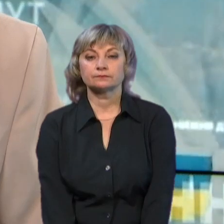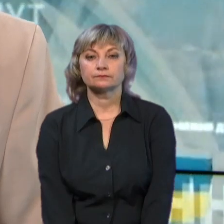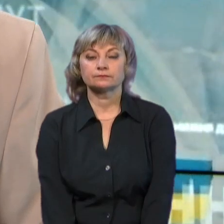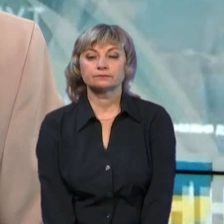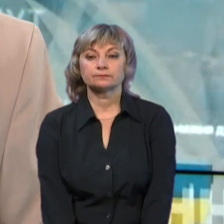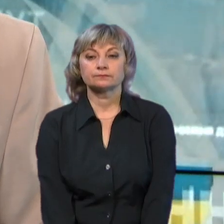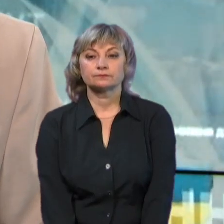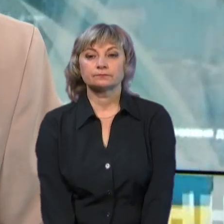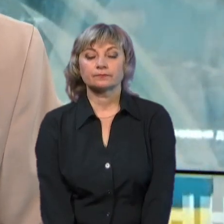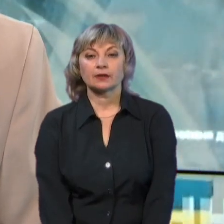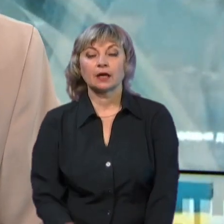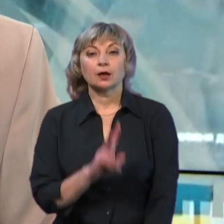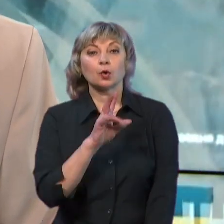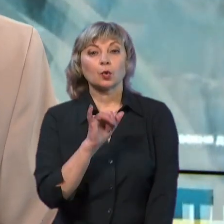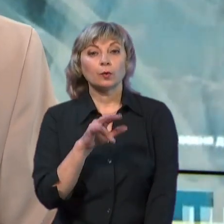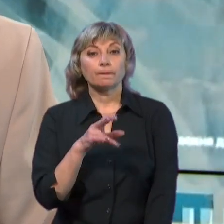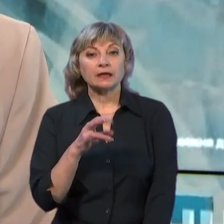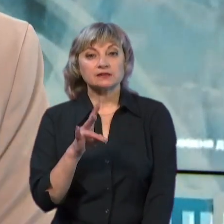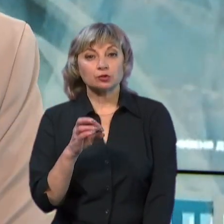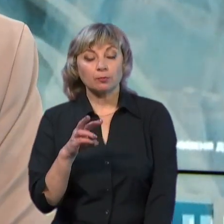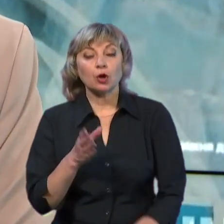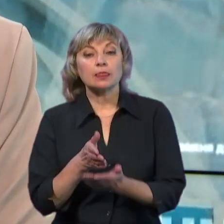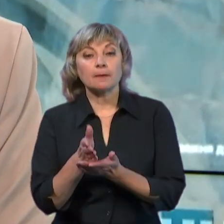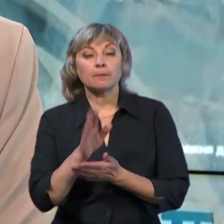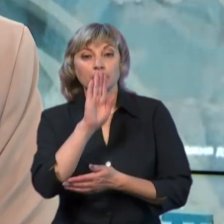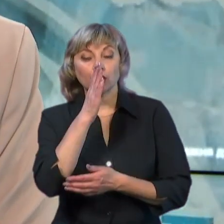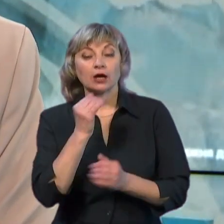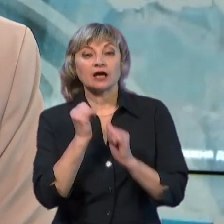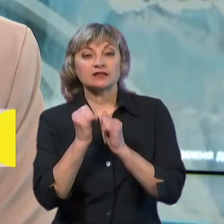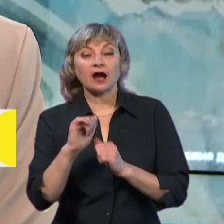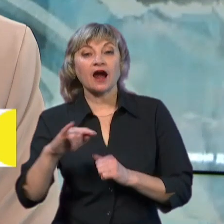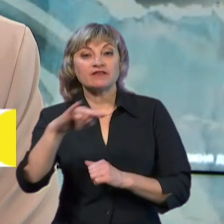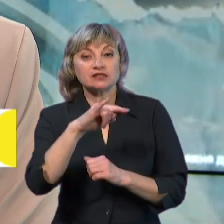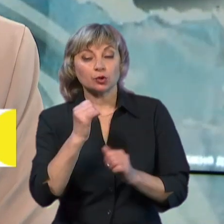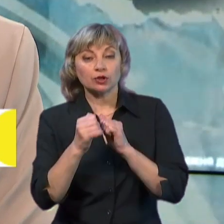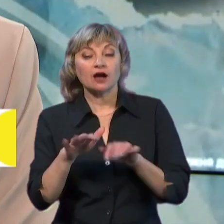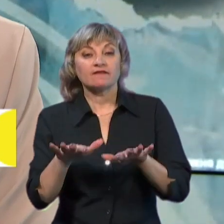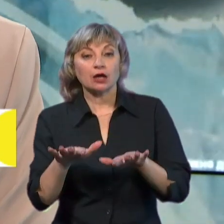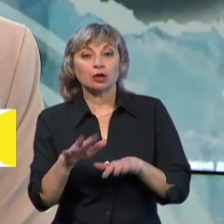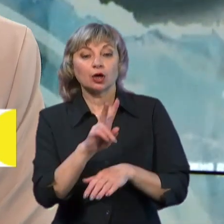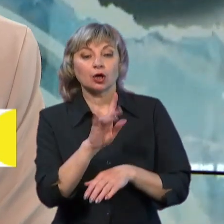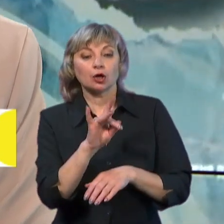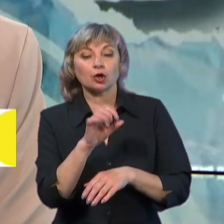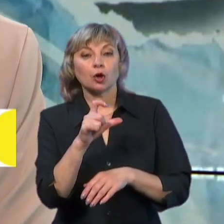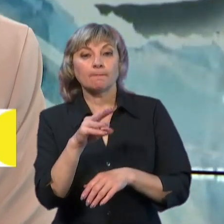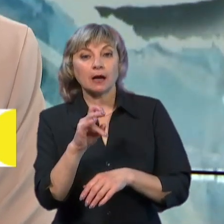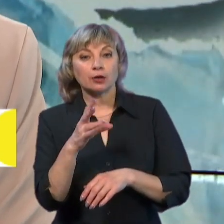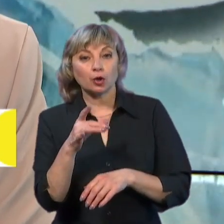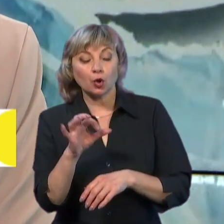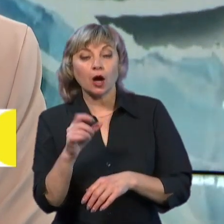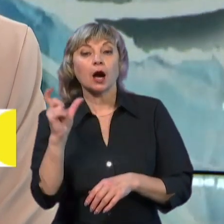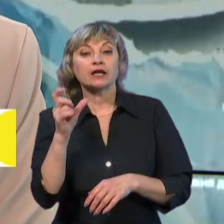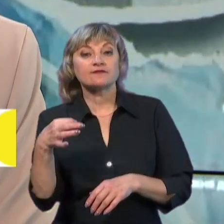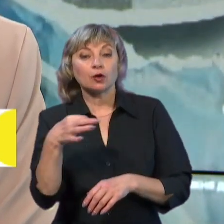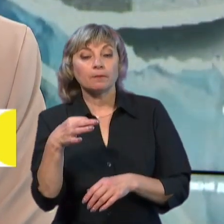На Куп'янському напрямку противник завдав авіаційного удару в районі Крухмального Харківської області.